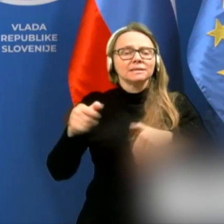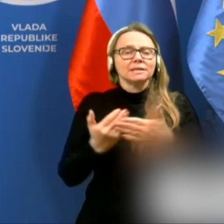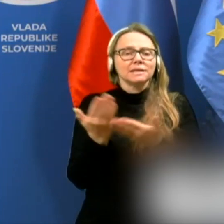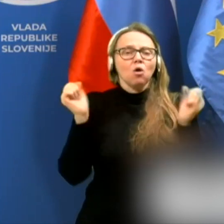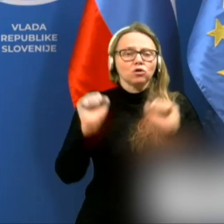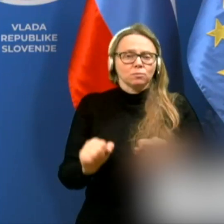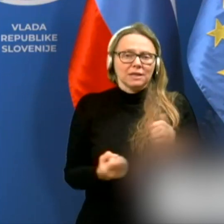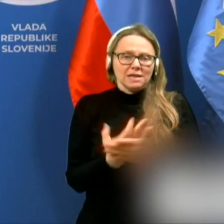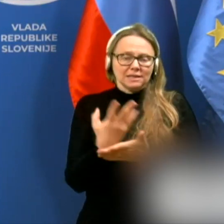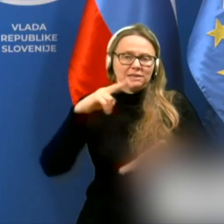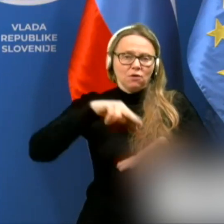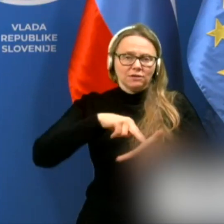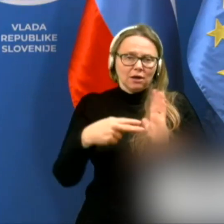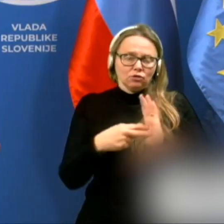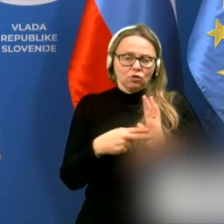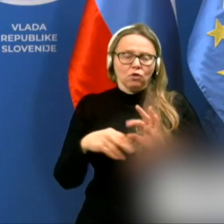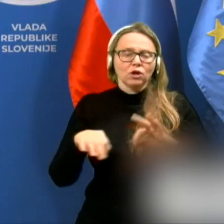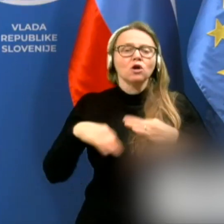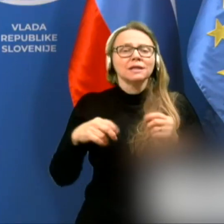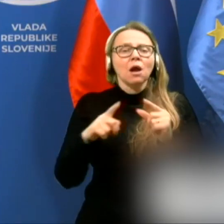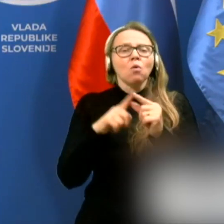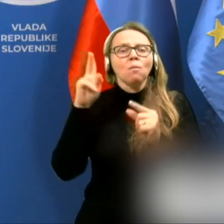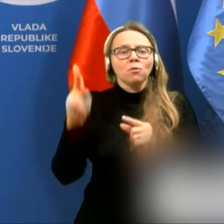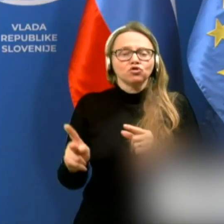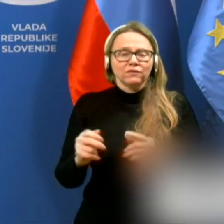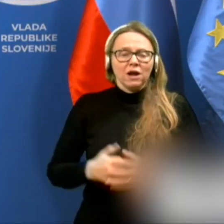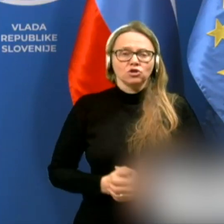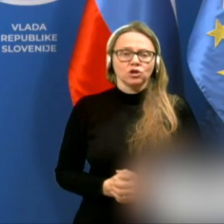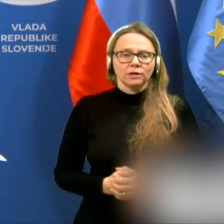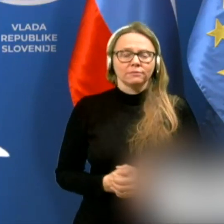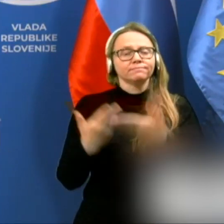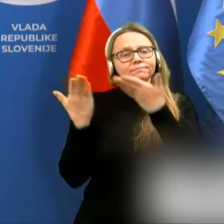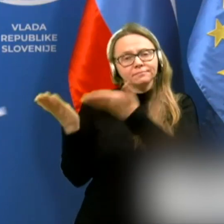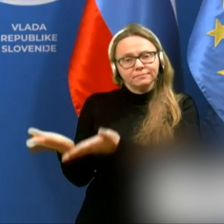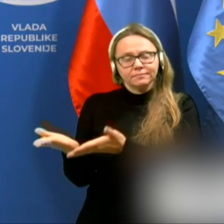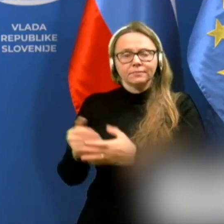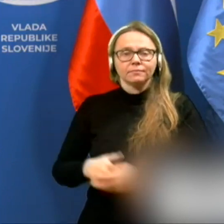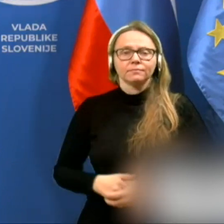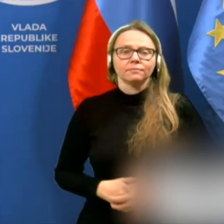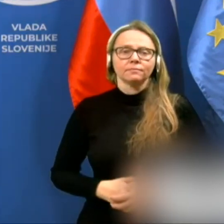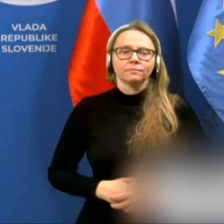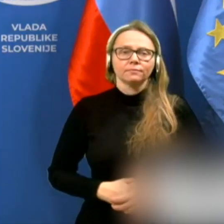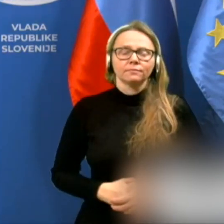gospodarski razvoj in tehnologijo, zdravko počivavško. Gospod minister, izvolite.